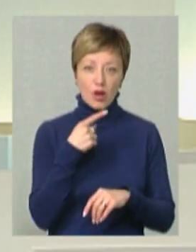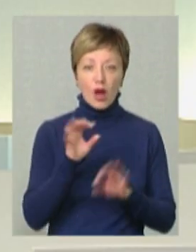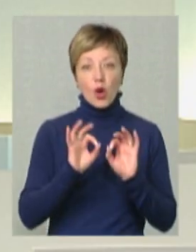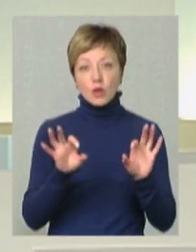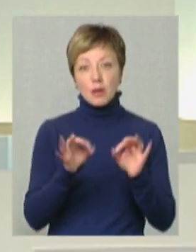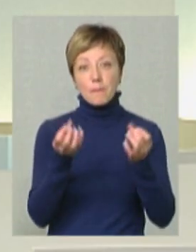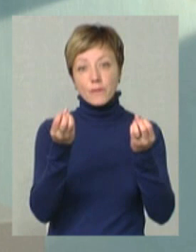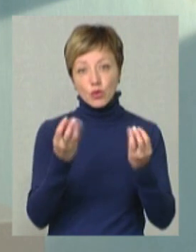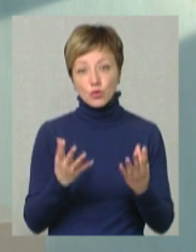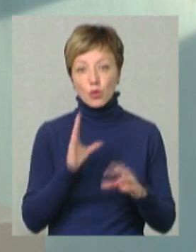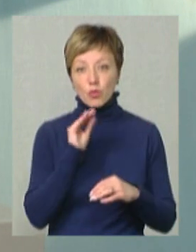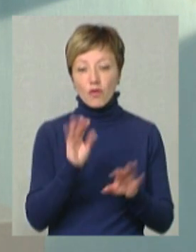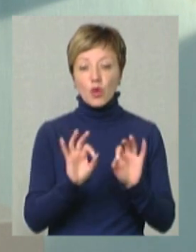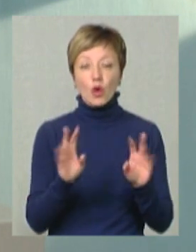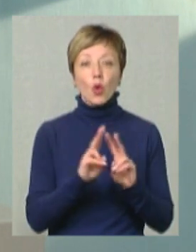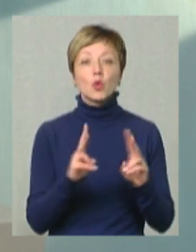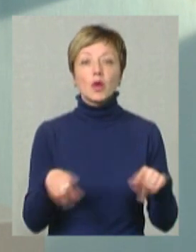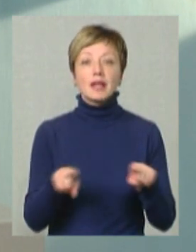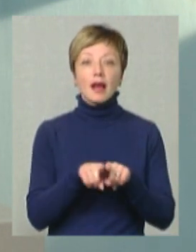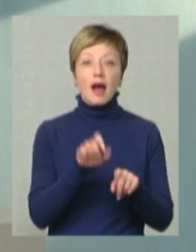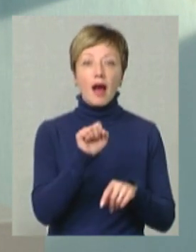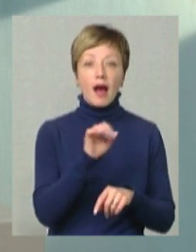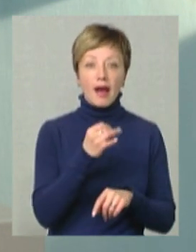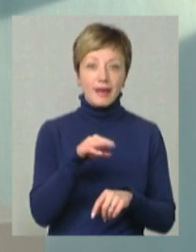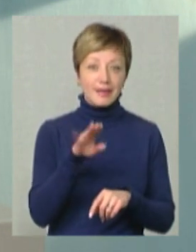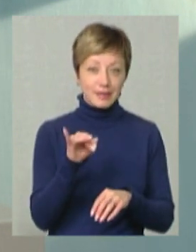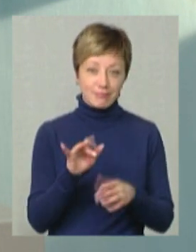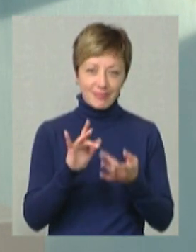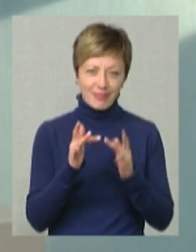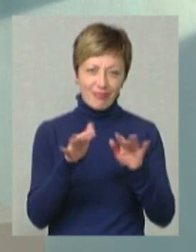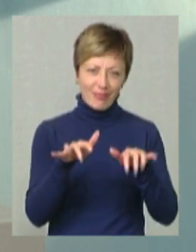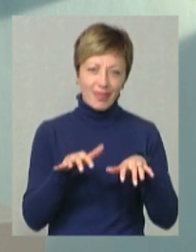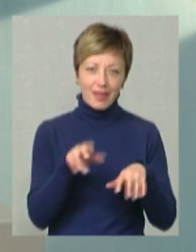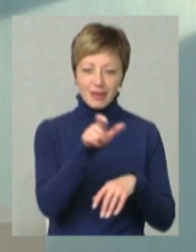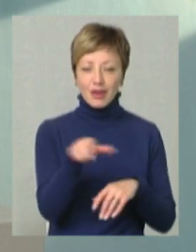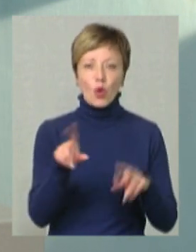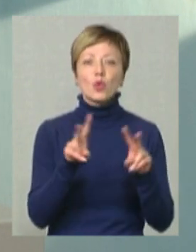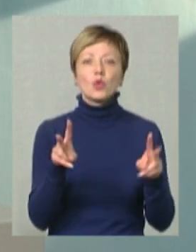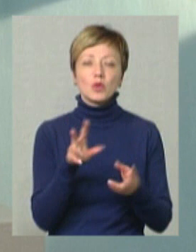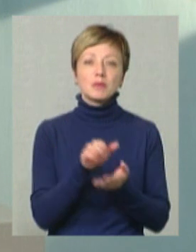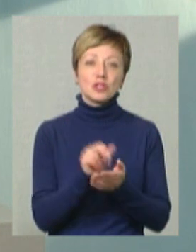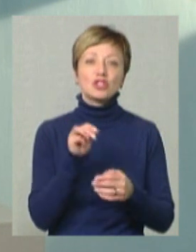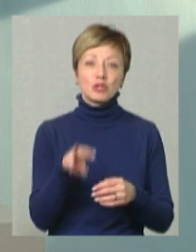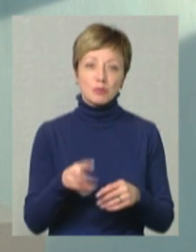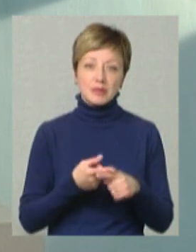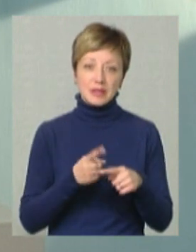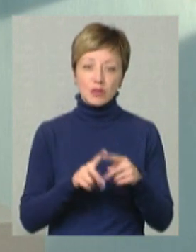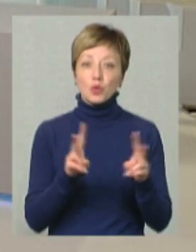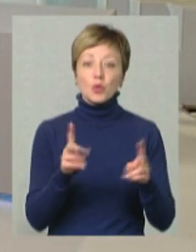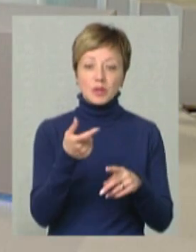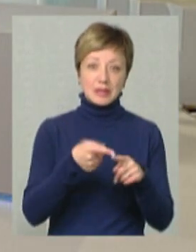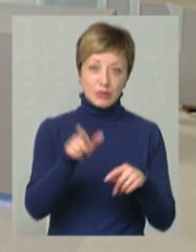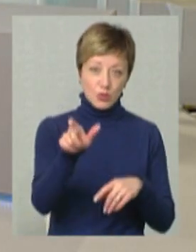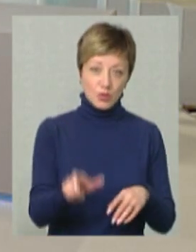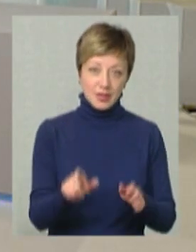простою мовою, розкажіть, хто такі IT-шники, чим вони займаються, хто оцей фахівець